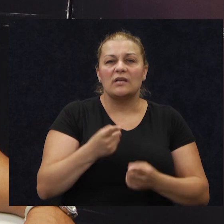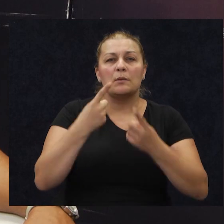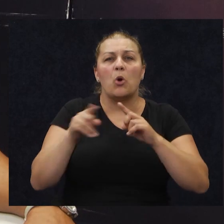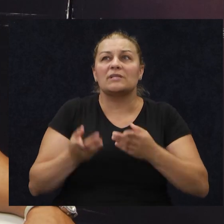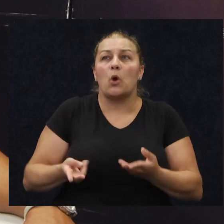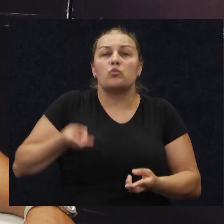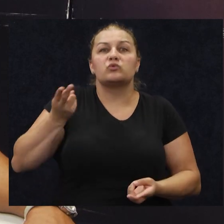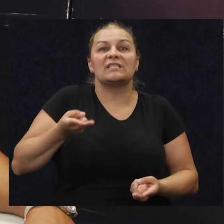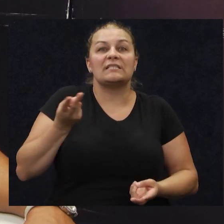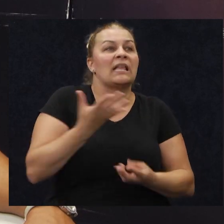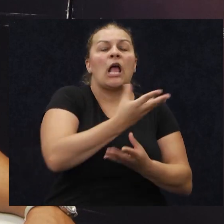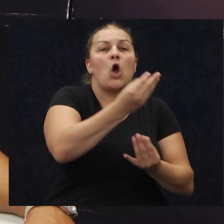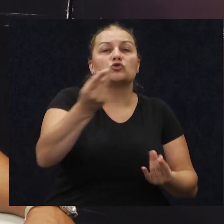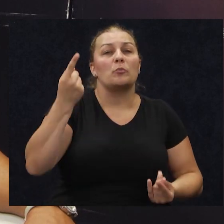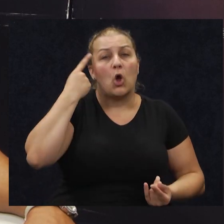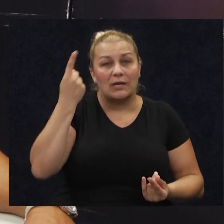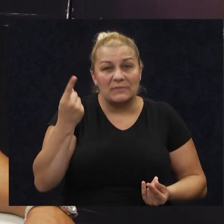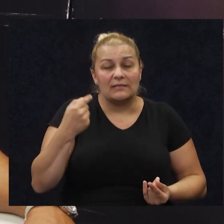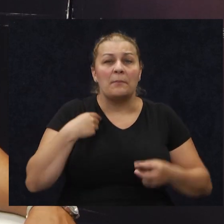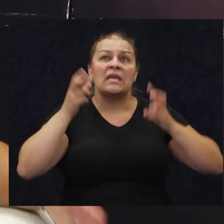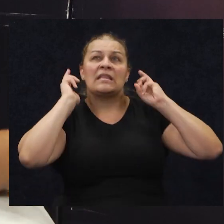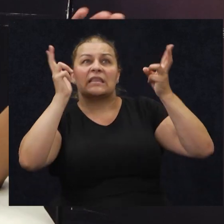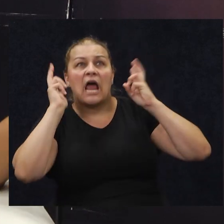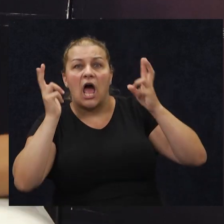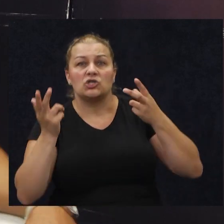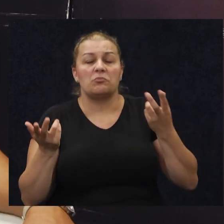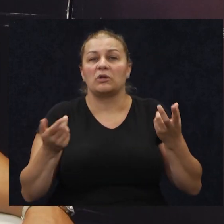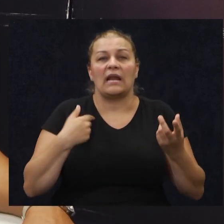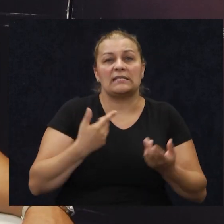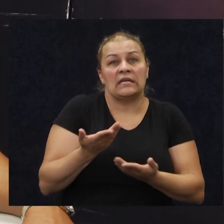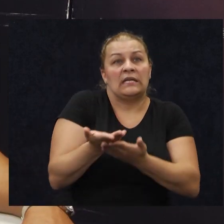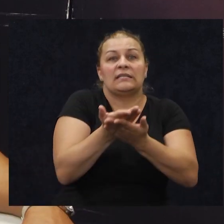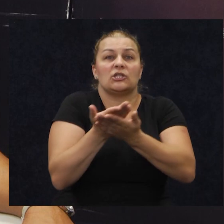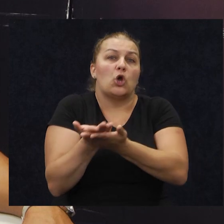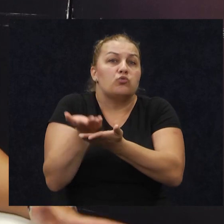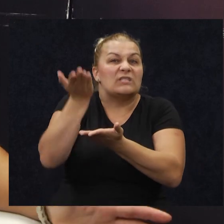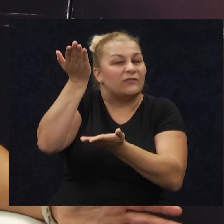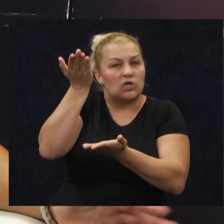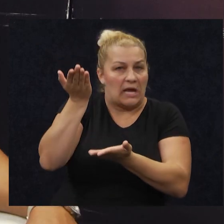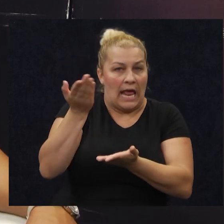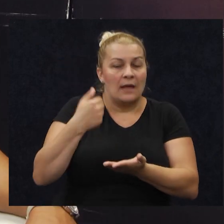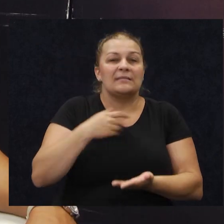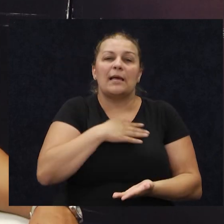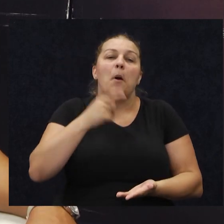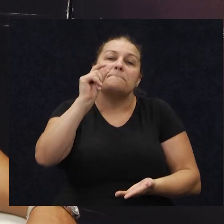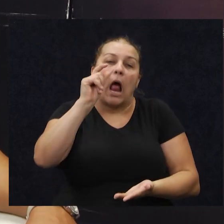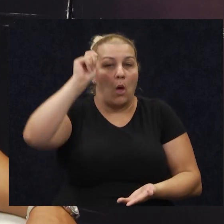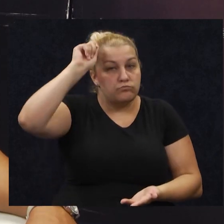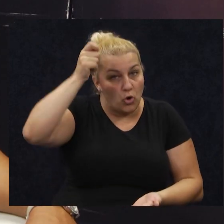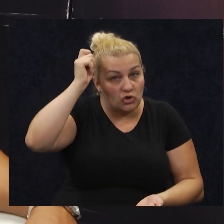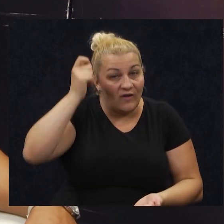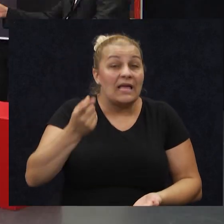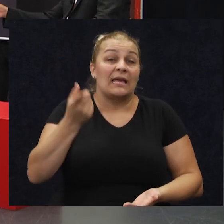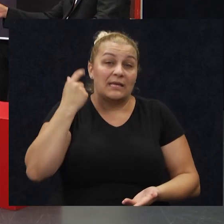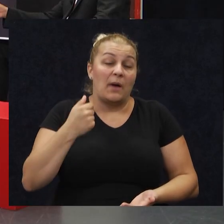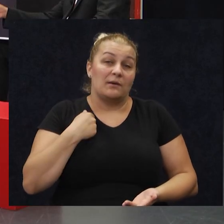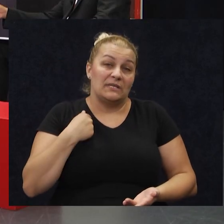uzdizati kao što mnogi misle da, ne znam, mi tražimo, ne znam da nas drže negdje uzvišeno. Tražimo samo malo poštovanja jer smo ipak mi